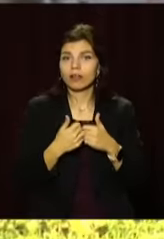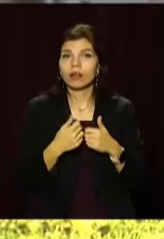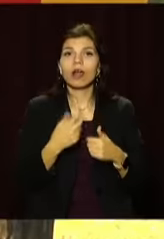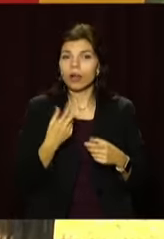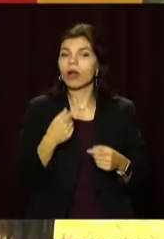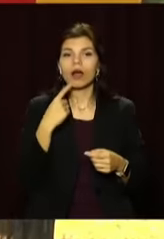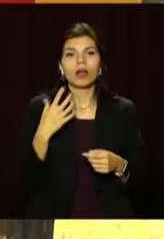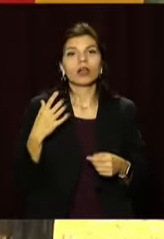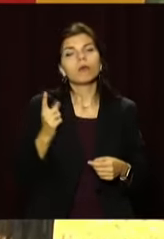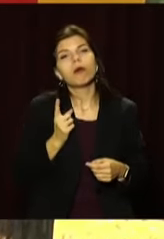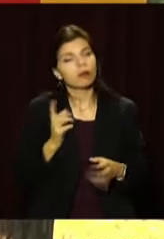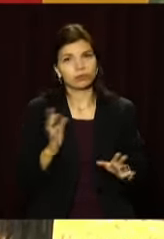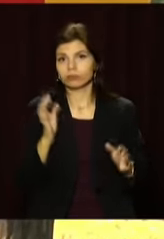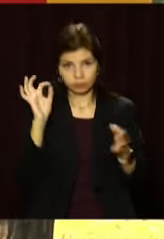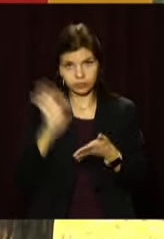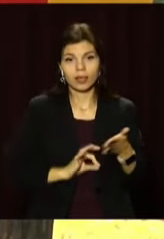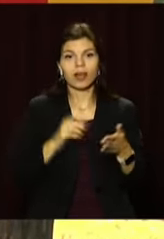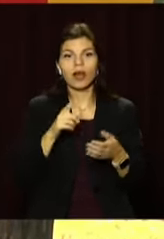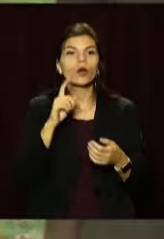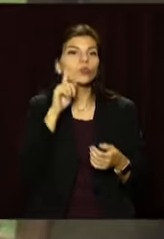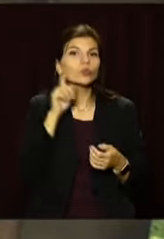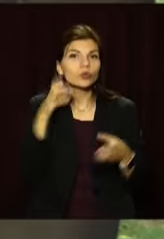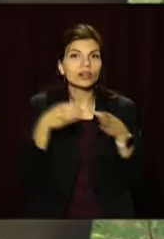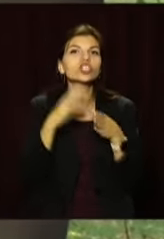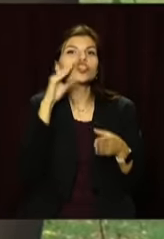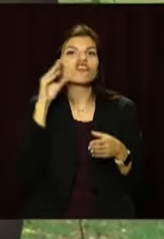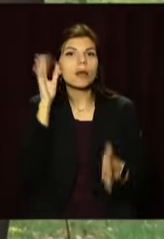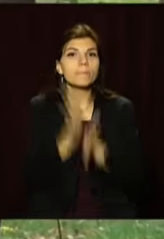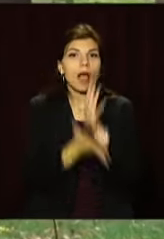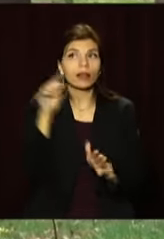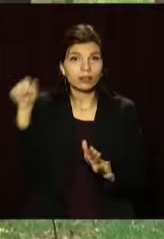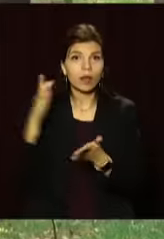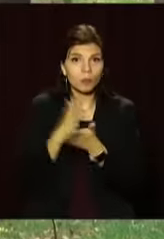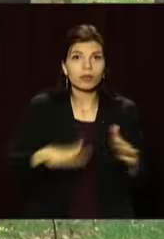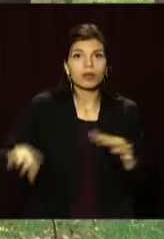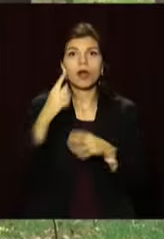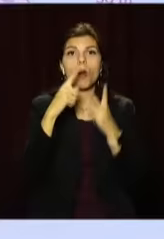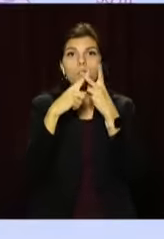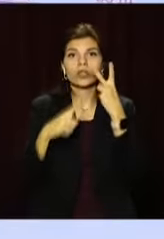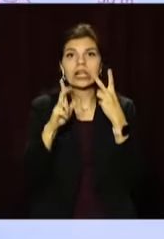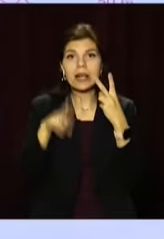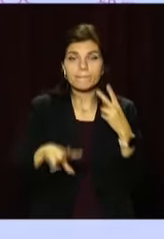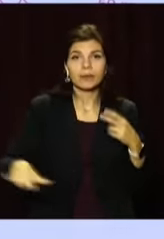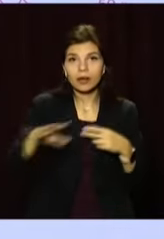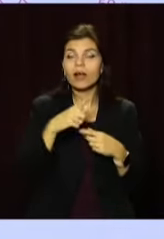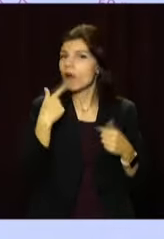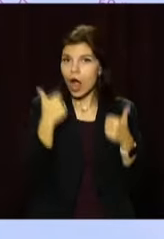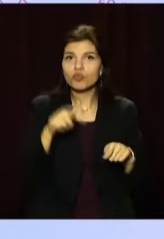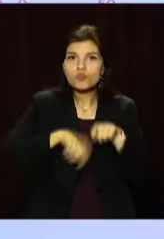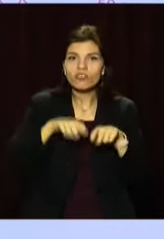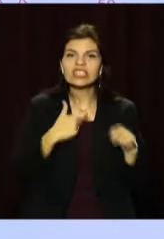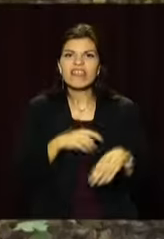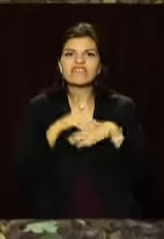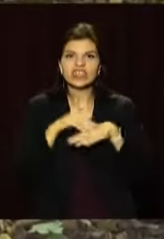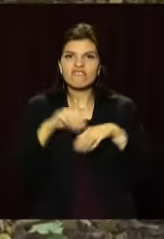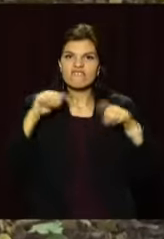вагаючись, Карина вийшла на старт міських юнацьких змагань у парку Шевченка. Дистанція – півтора кілометра. Гарний спосіб перевірити свою